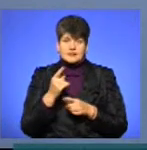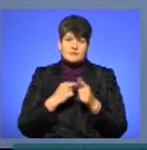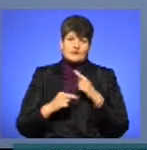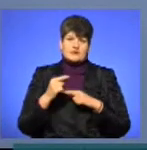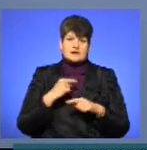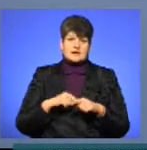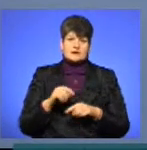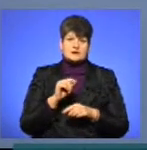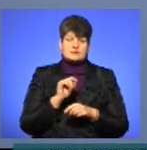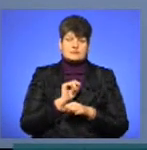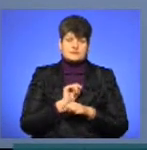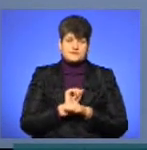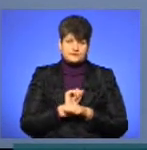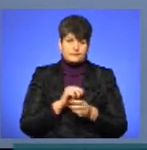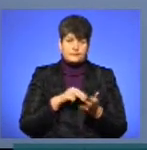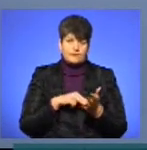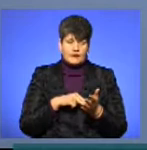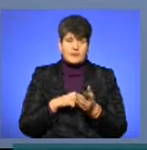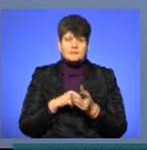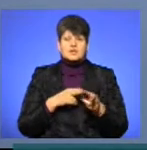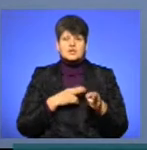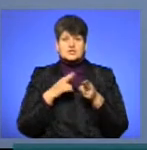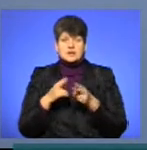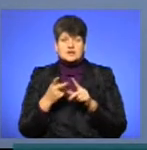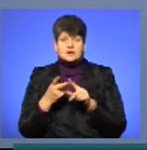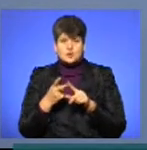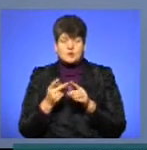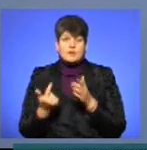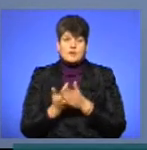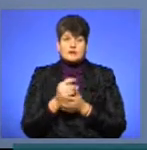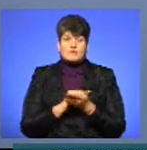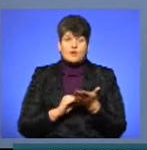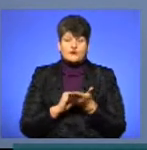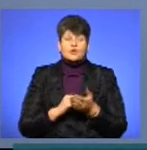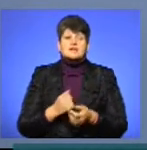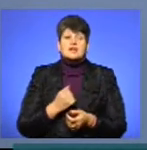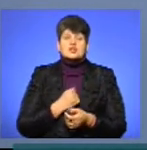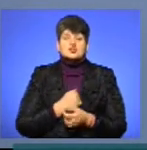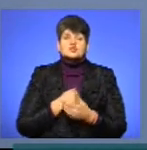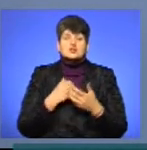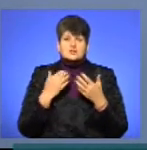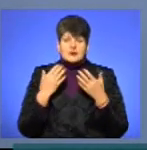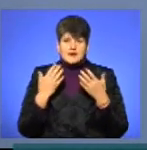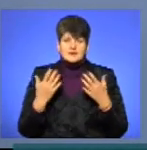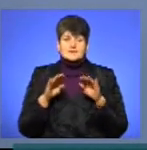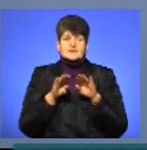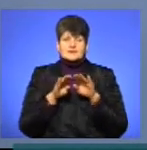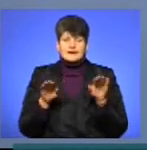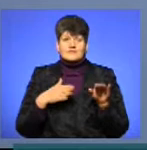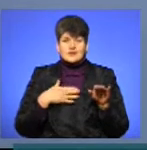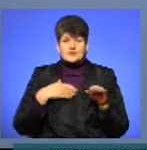вертається назад. Під'їжджає друга. Це саме повторюється. І, на жаль, це рівень нашої